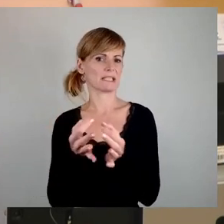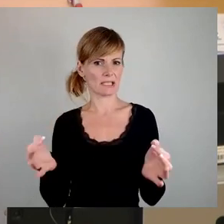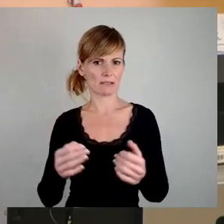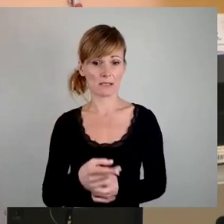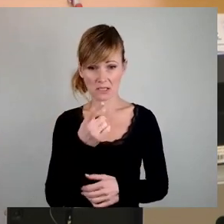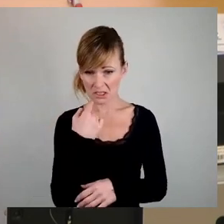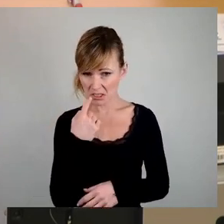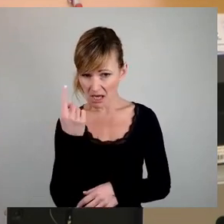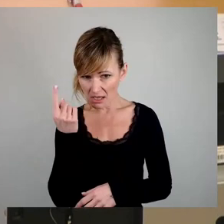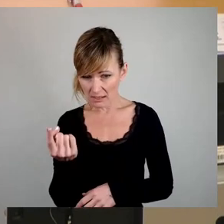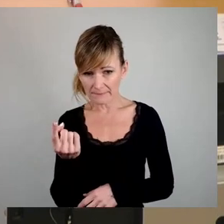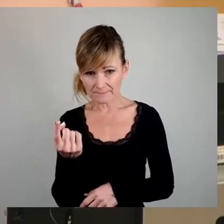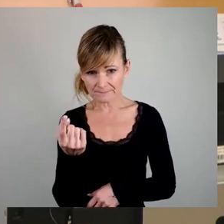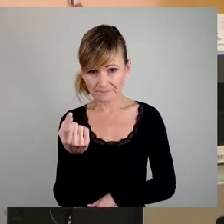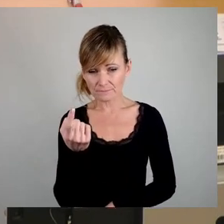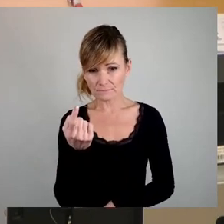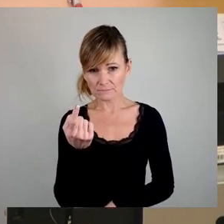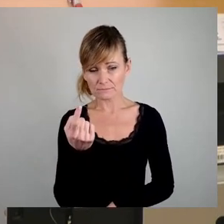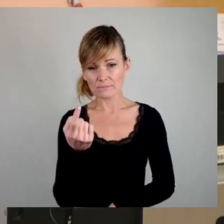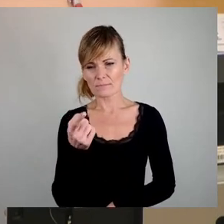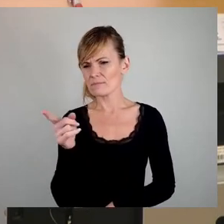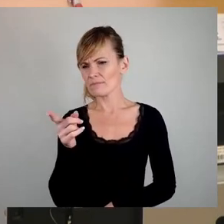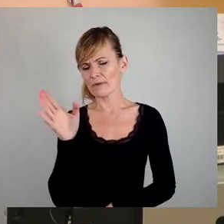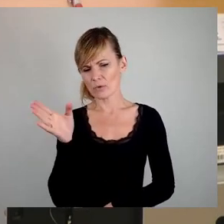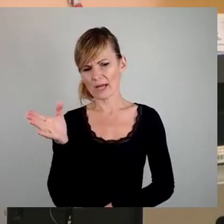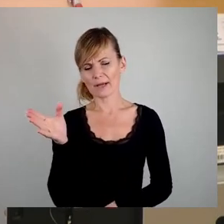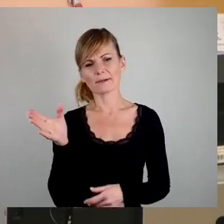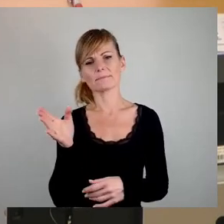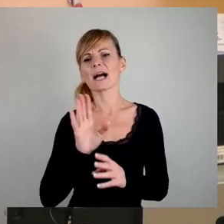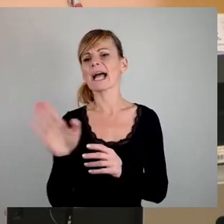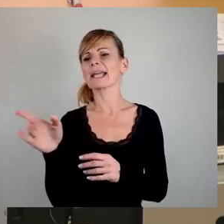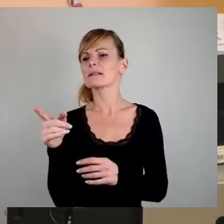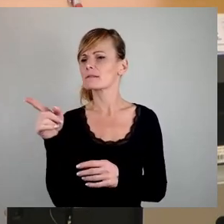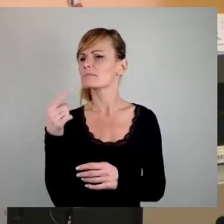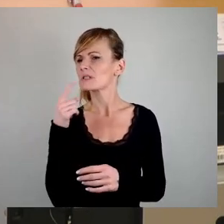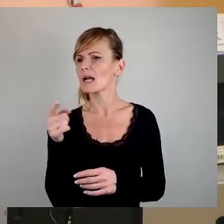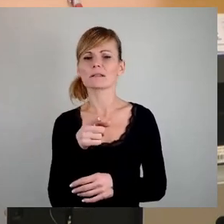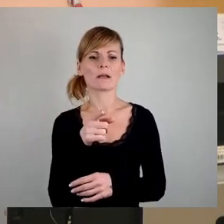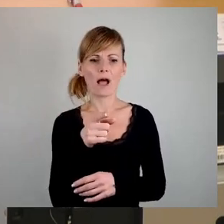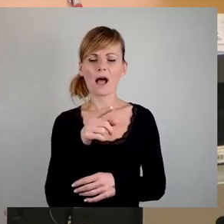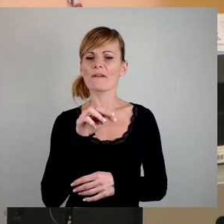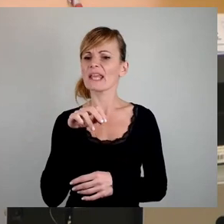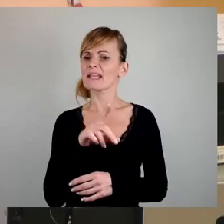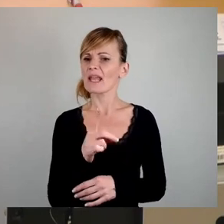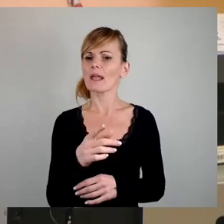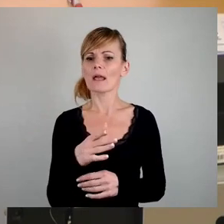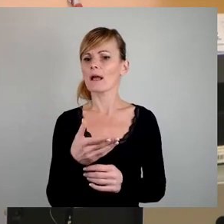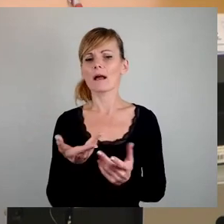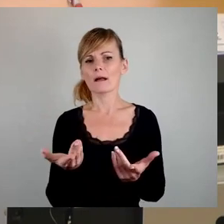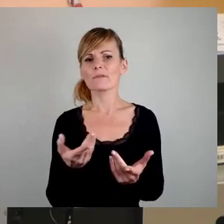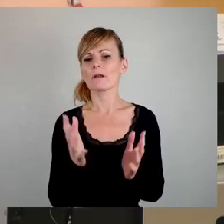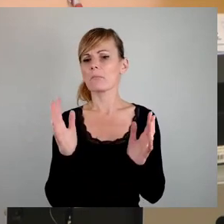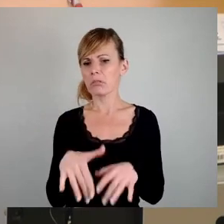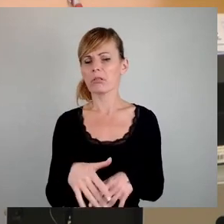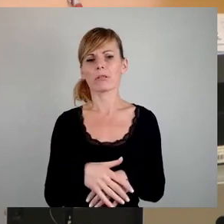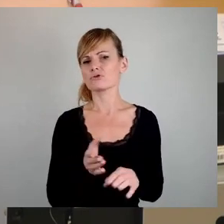von rechts hier die WED hätte versagt, sie haben aber nichts getan, um sie zu unterstützen, überhaupt nicht. Sie haben